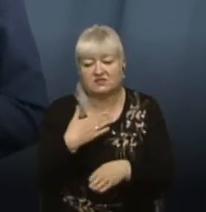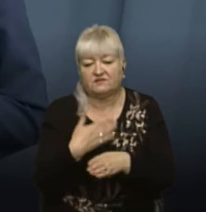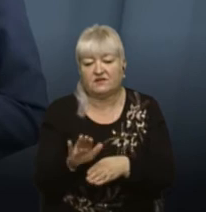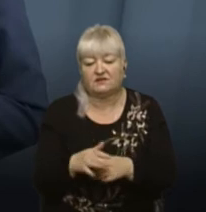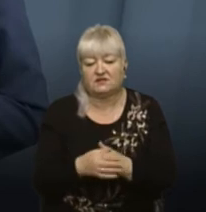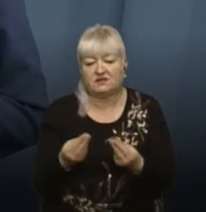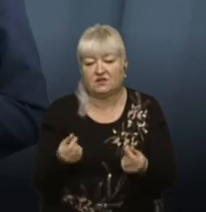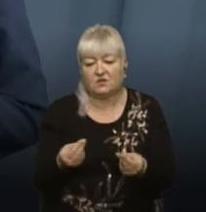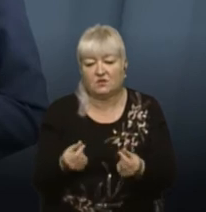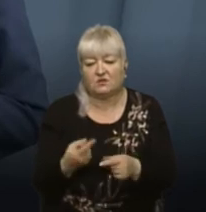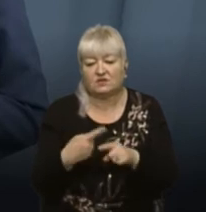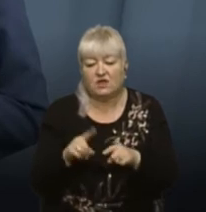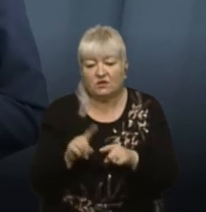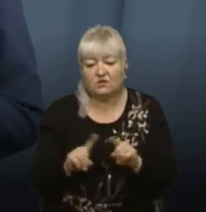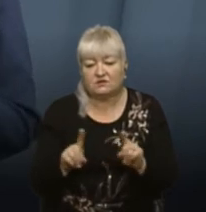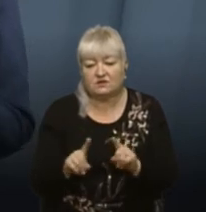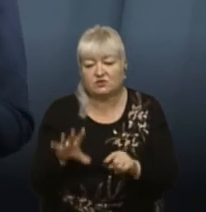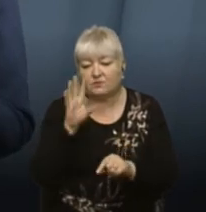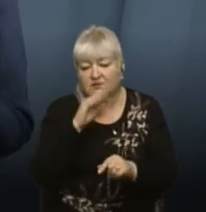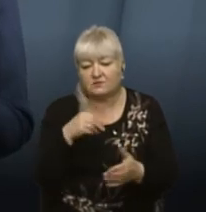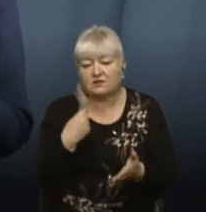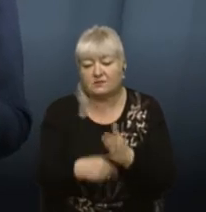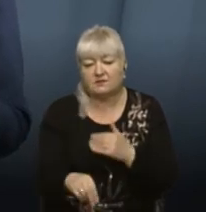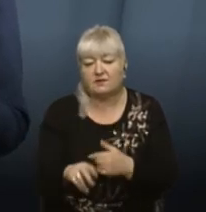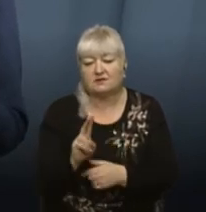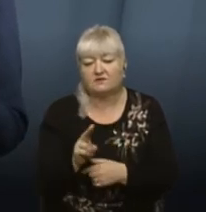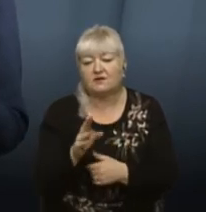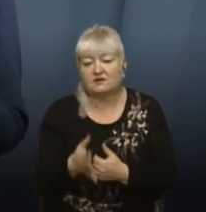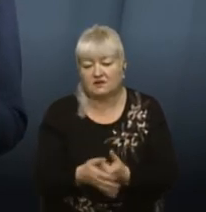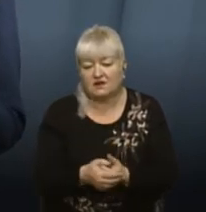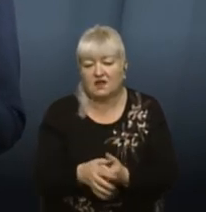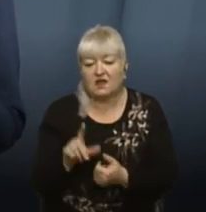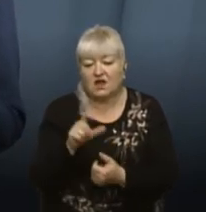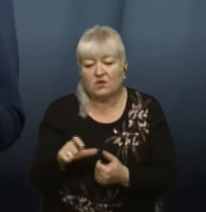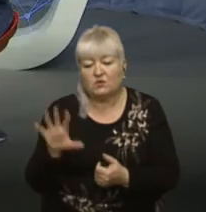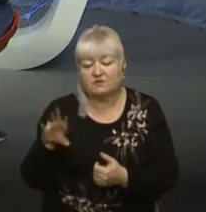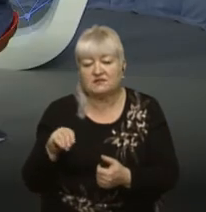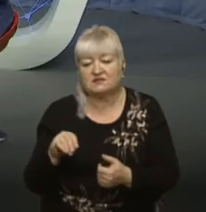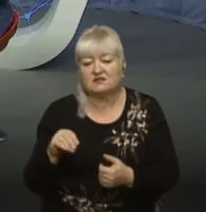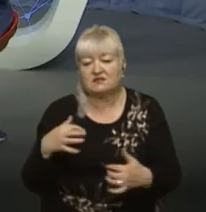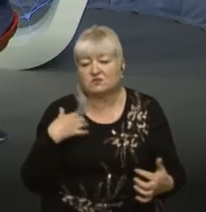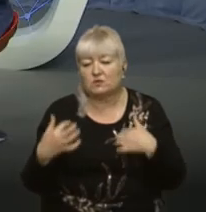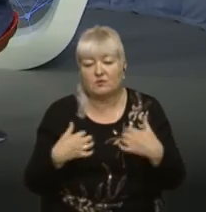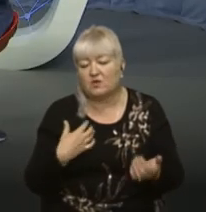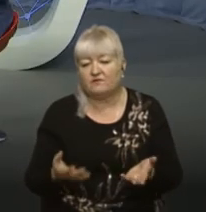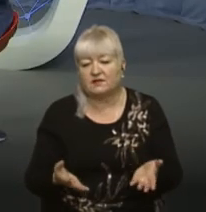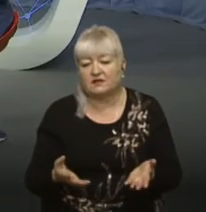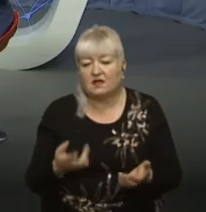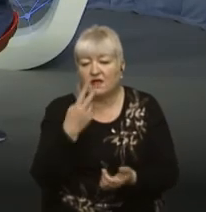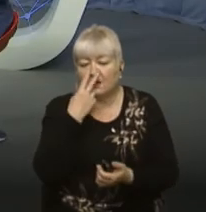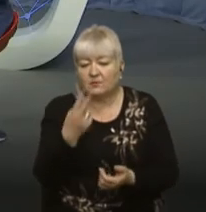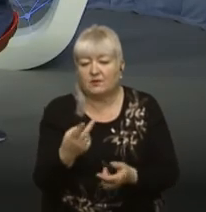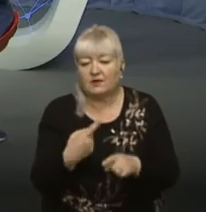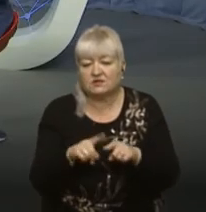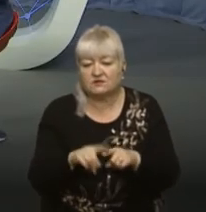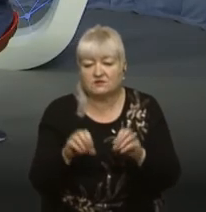коштів оцих, щоб ми вже змогли собі придбати житло. Але люди всі дуже стурбовані, тому що там, ми побачили в цьому